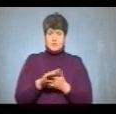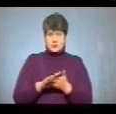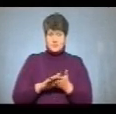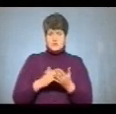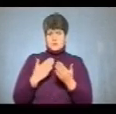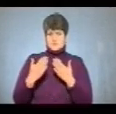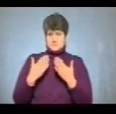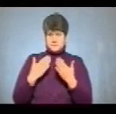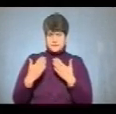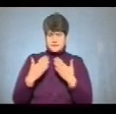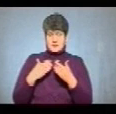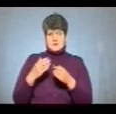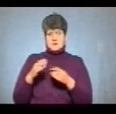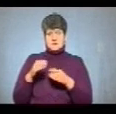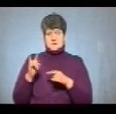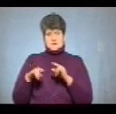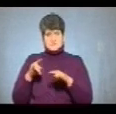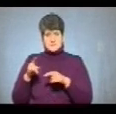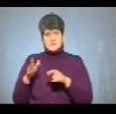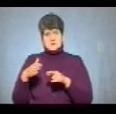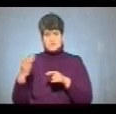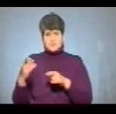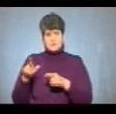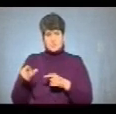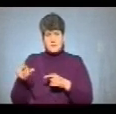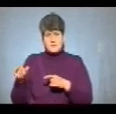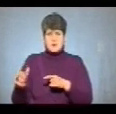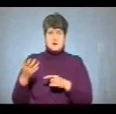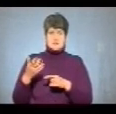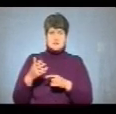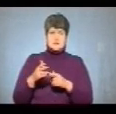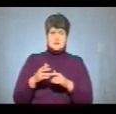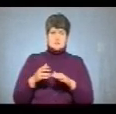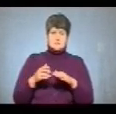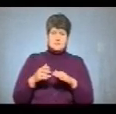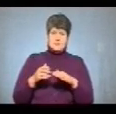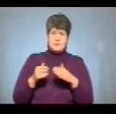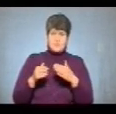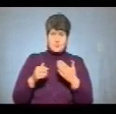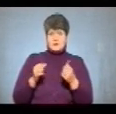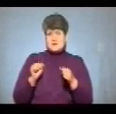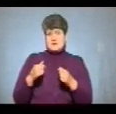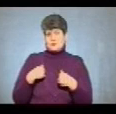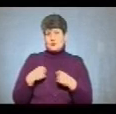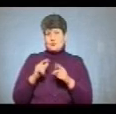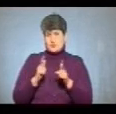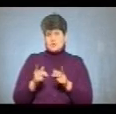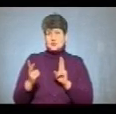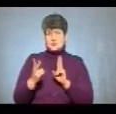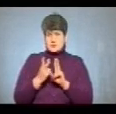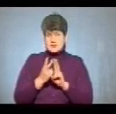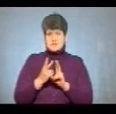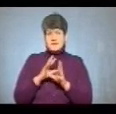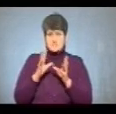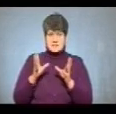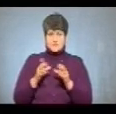вести переговори і з боку громади, і з боку благочинного. І можливо, що він погодиться з мною зустрітися. Але в